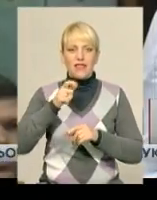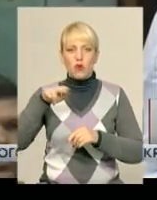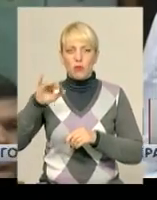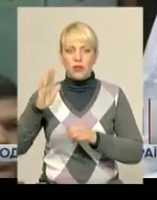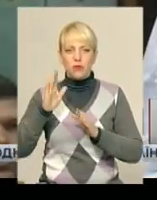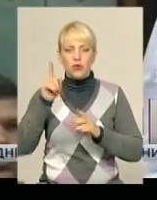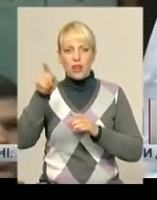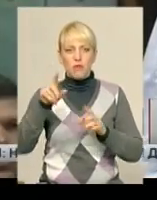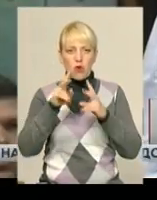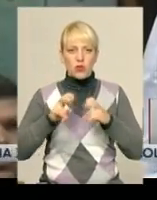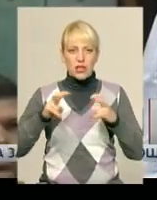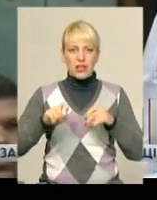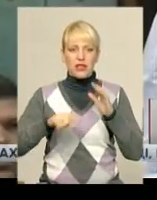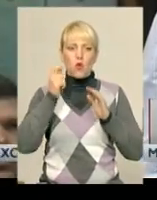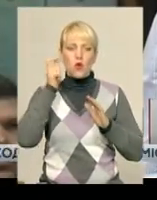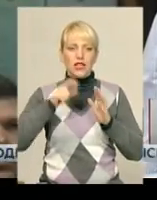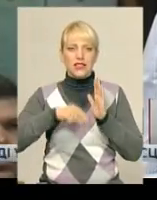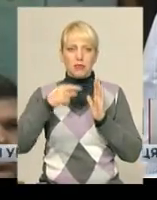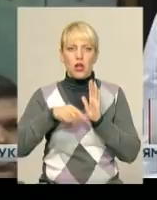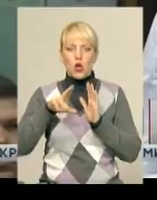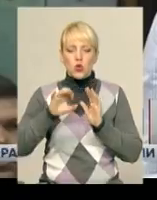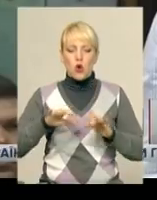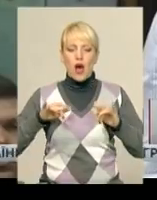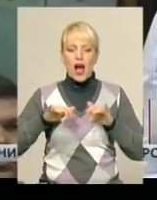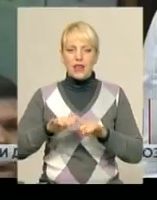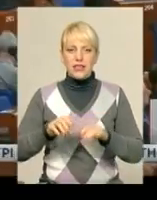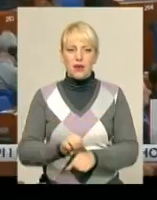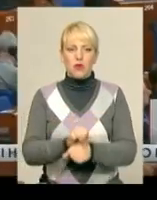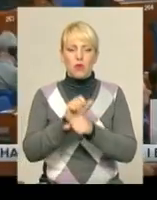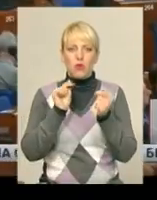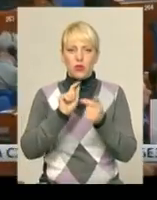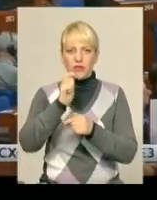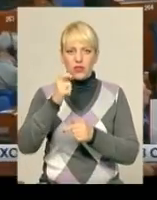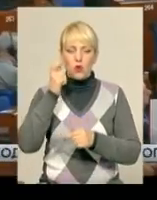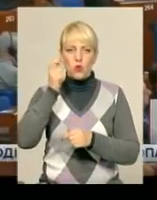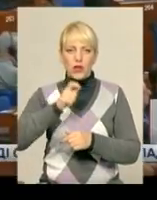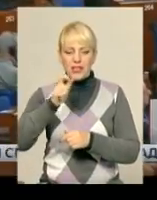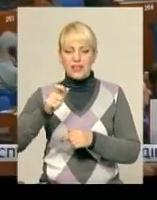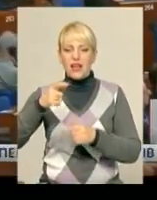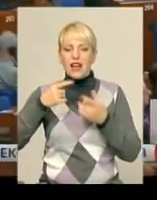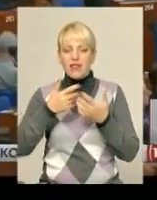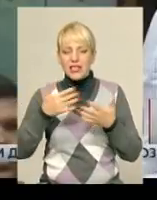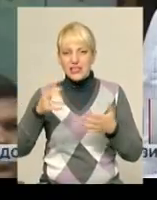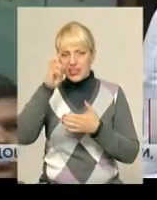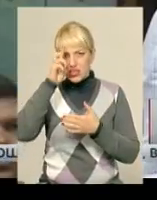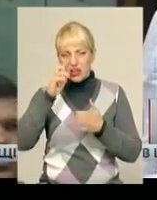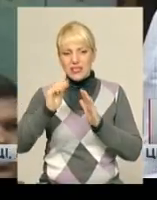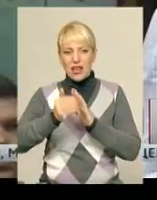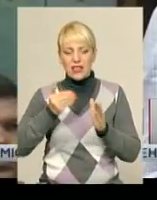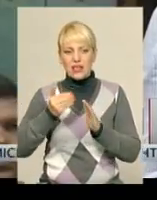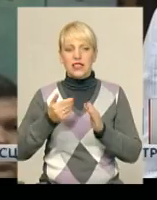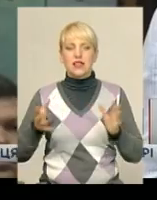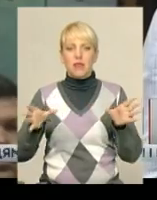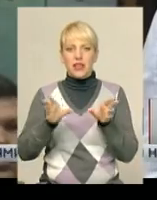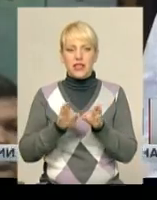розглядатимуть українське питання. До акцій протесту проти війни українців у різних державах закликала приєднатися народний депутат